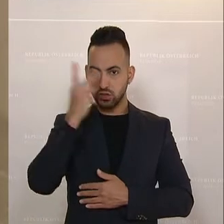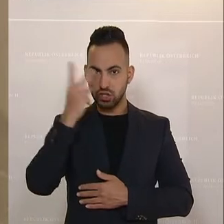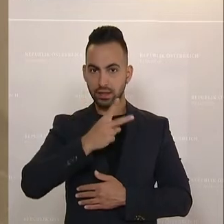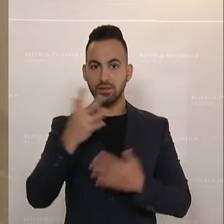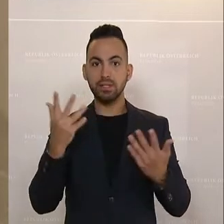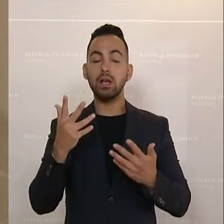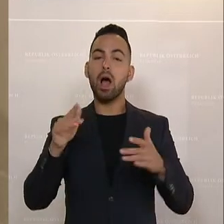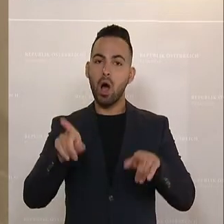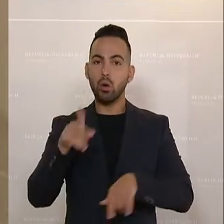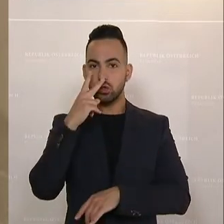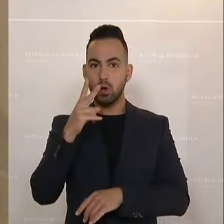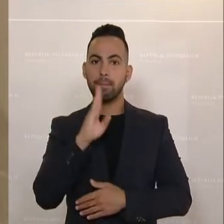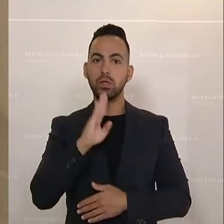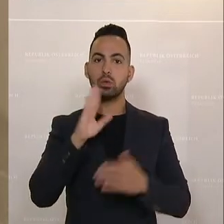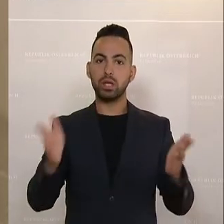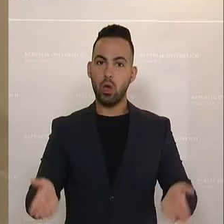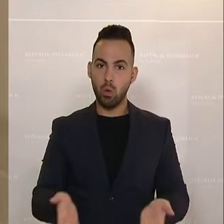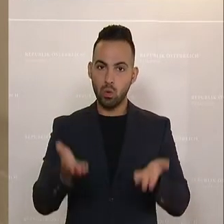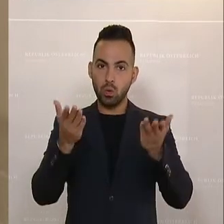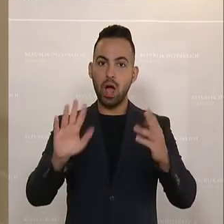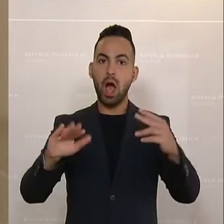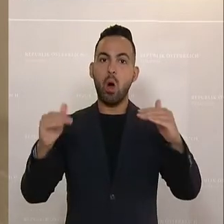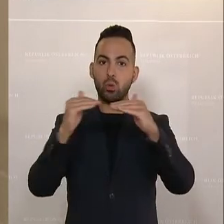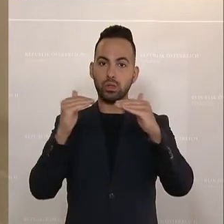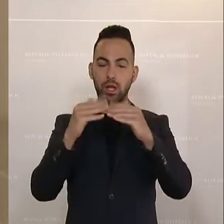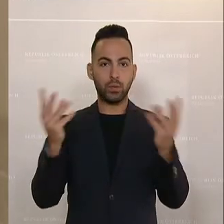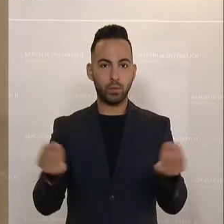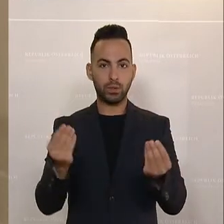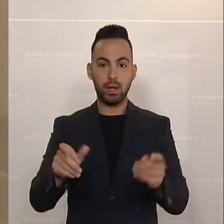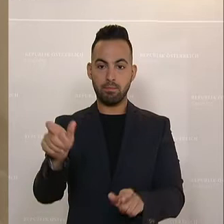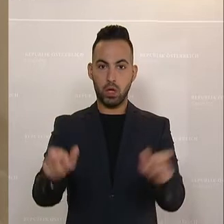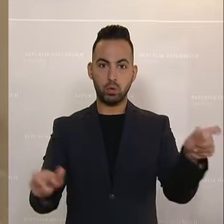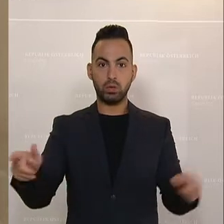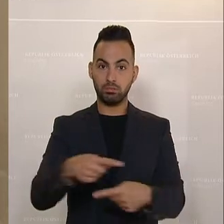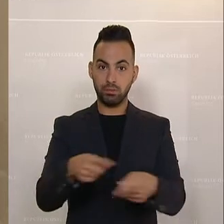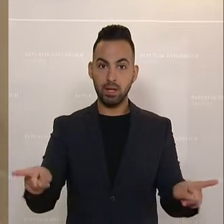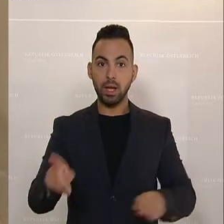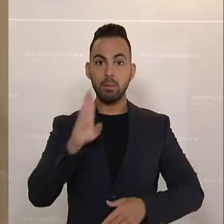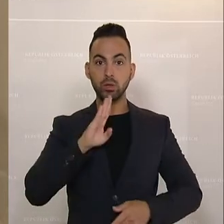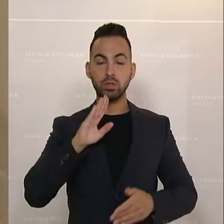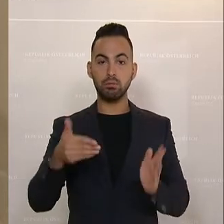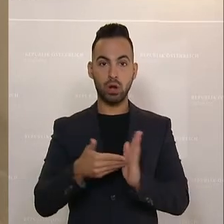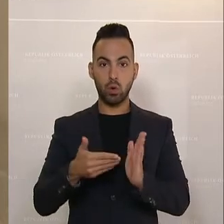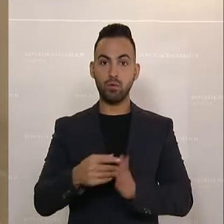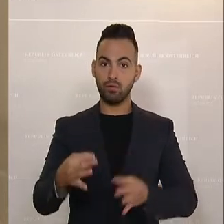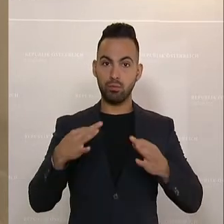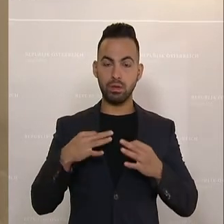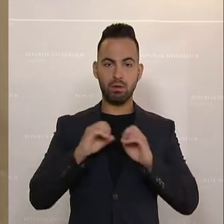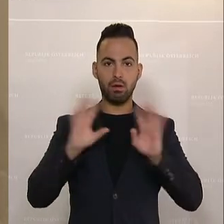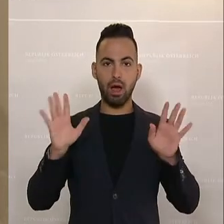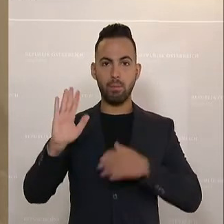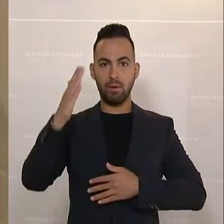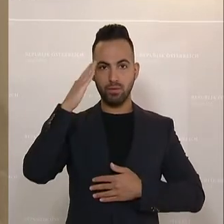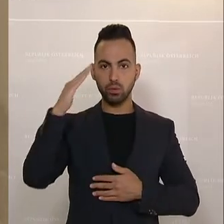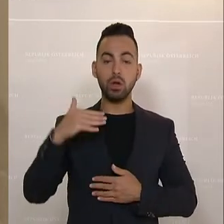herzustellen über die Pensionserhöhungen, den diese PensionistInnen auch brauchen. Mir ist nämlich bewusst, dass dort, gerade wo